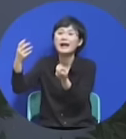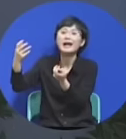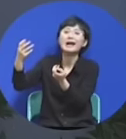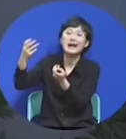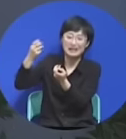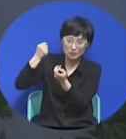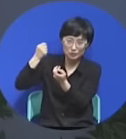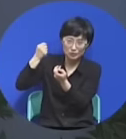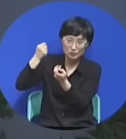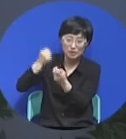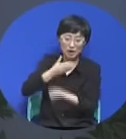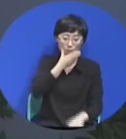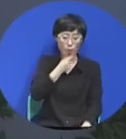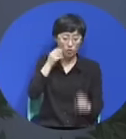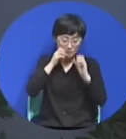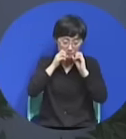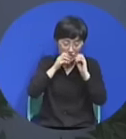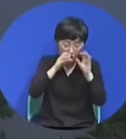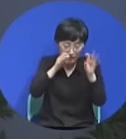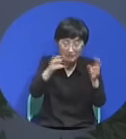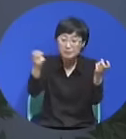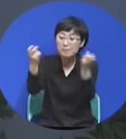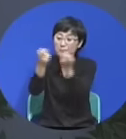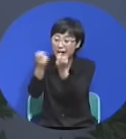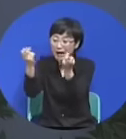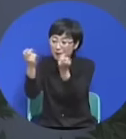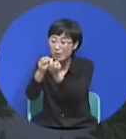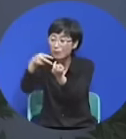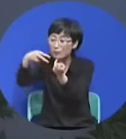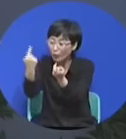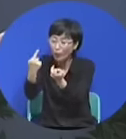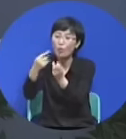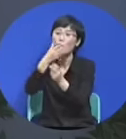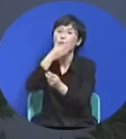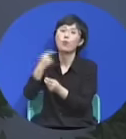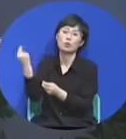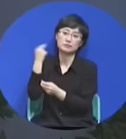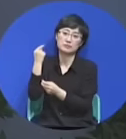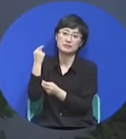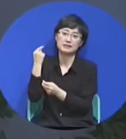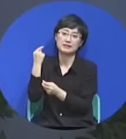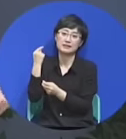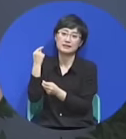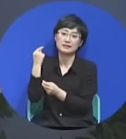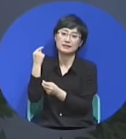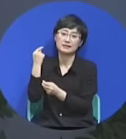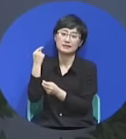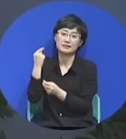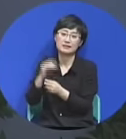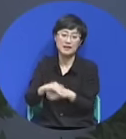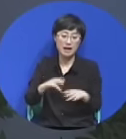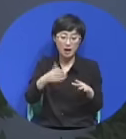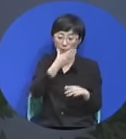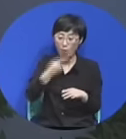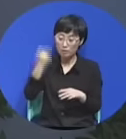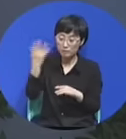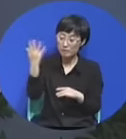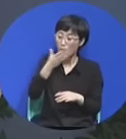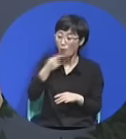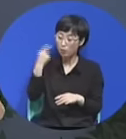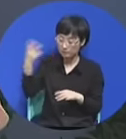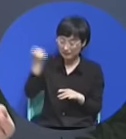방법도 복음이라 이랄야 돼요. even your method should be gospel 무엇 때문에 삽니까? 뭐 합니까? 그것도 복음이라 이랄요.